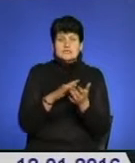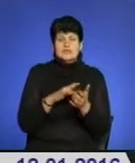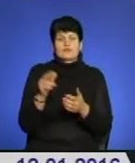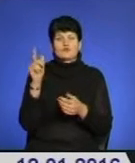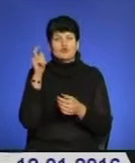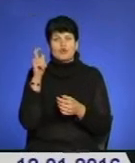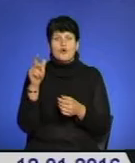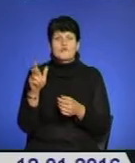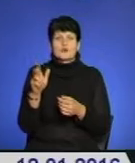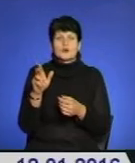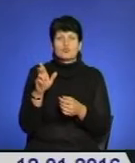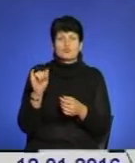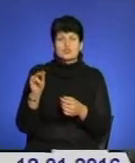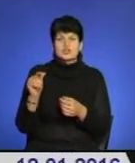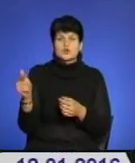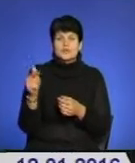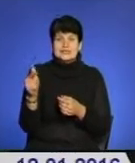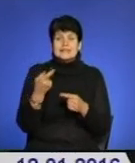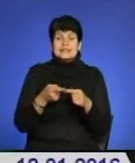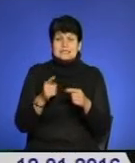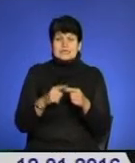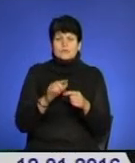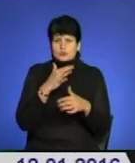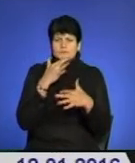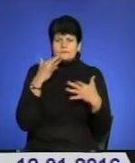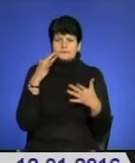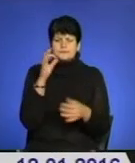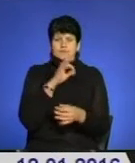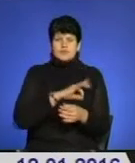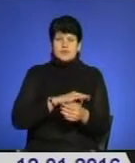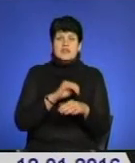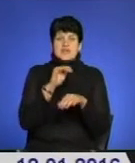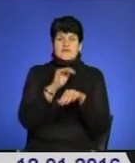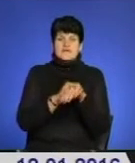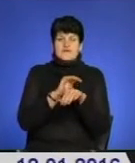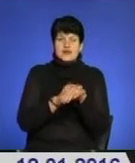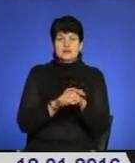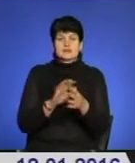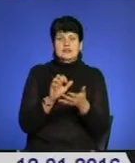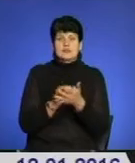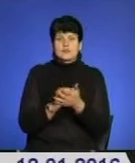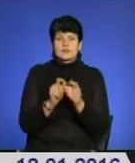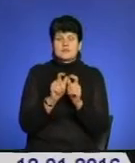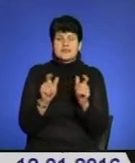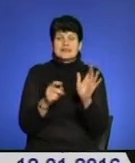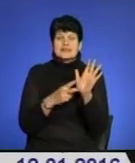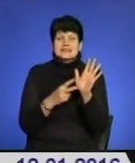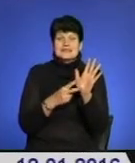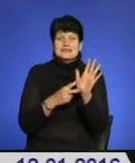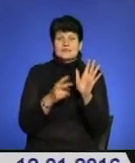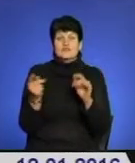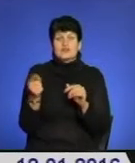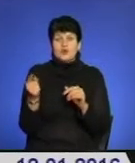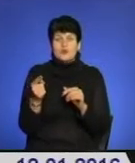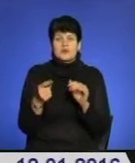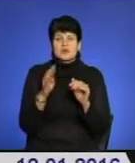Гусятині. Що нелегальний бізнес приносив чималі доходи, свідчать хоча б факти найму приміщень. Сім у Тернополі та чотири